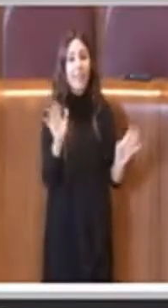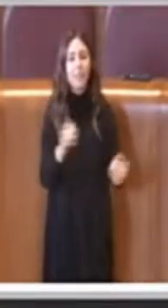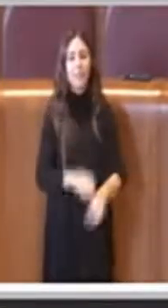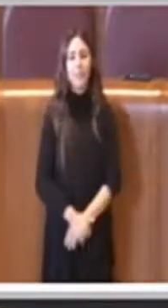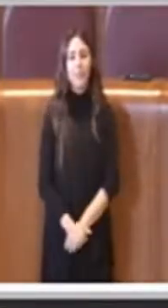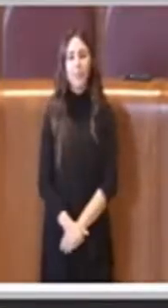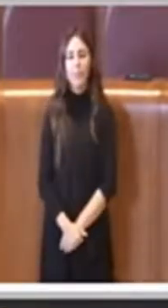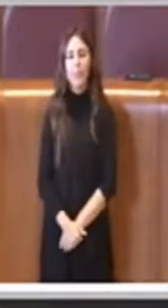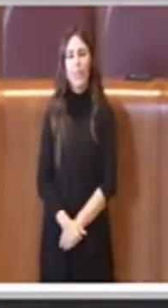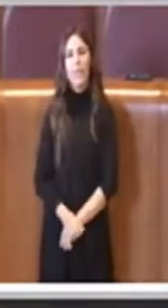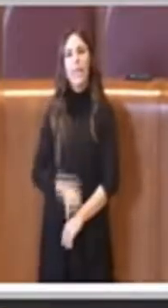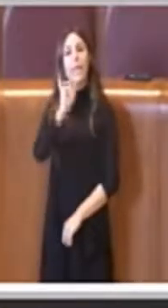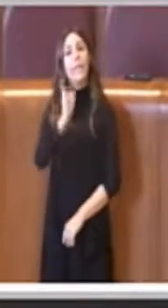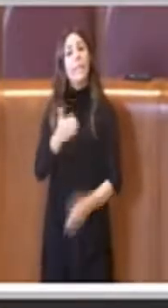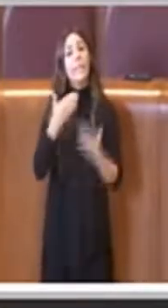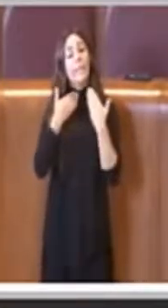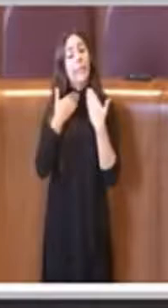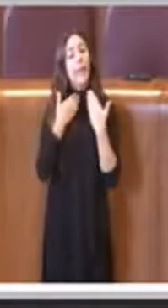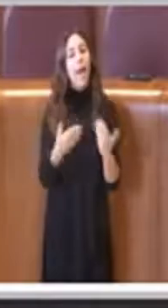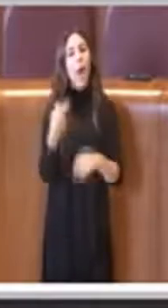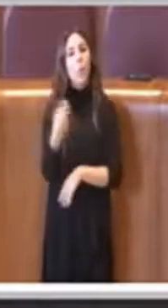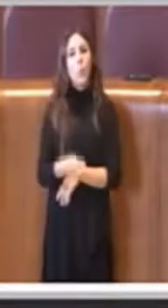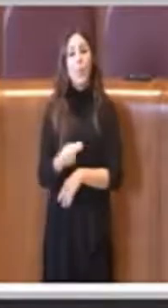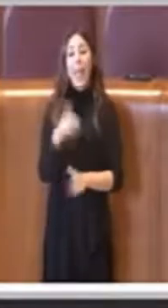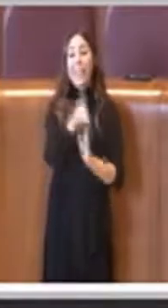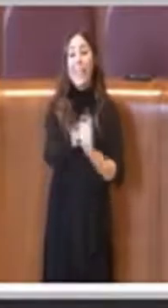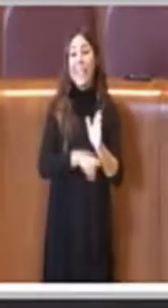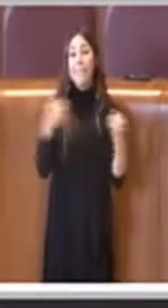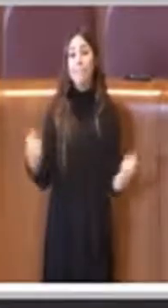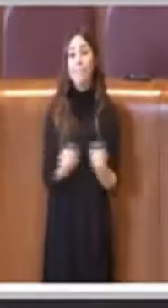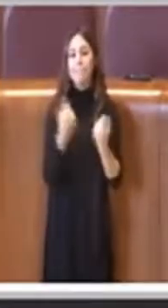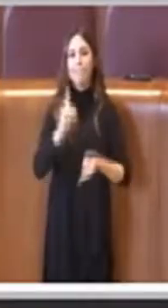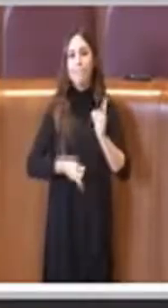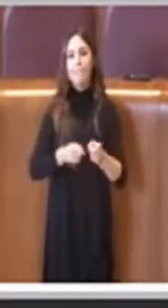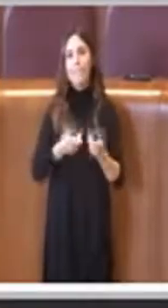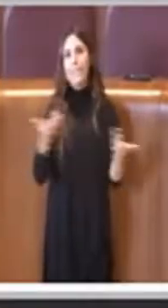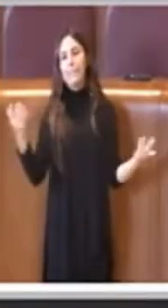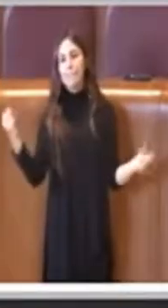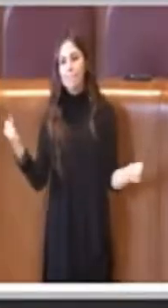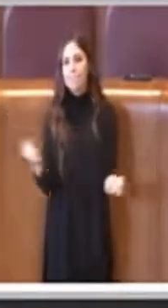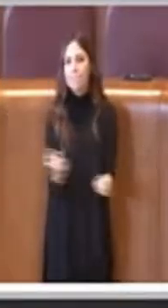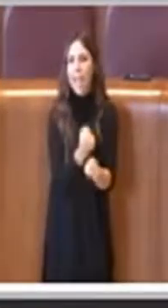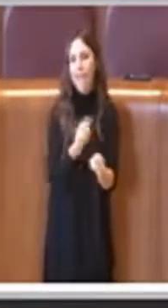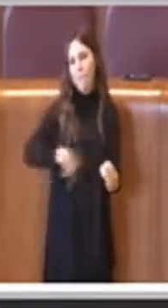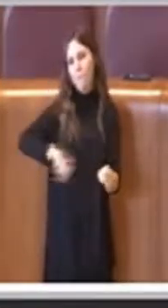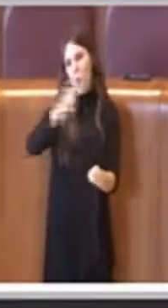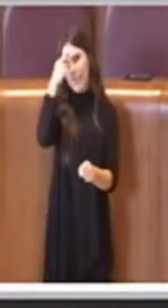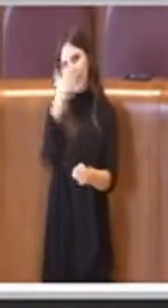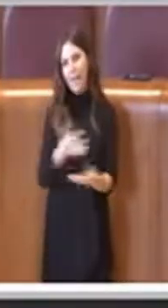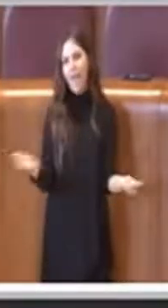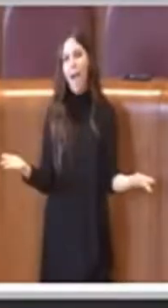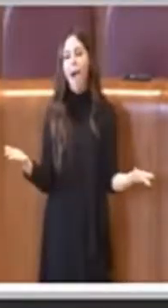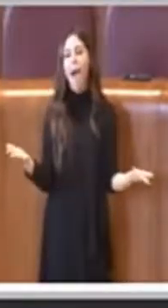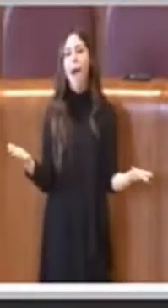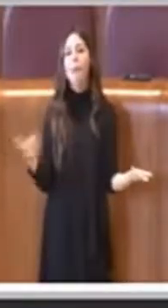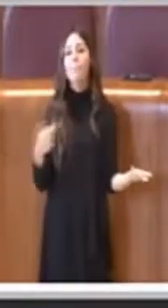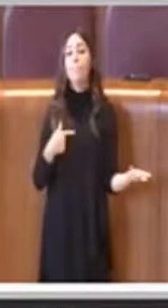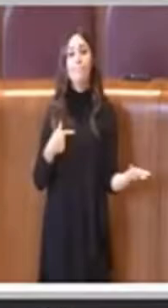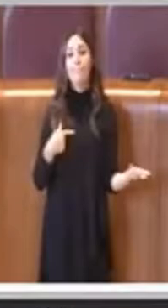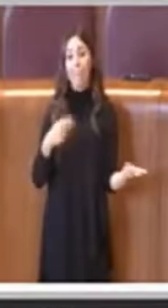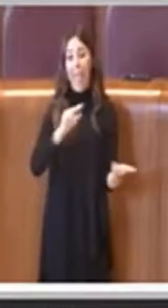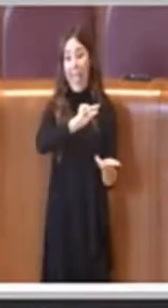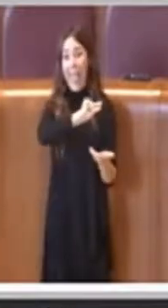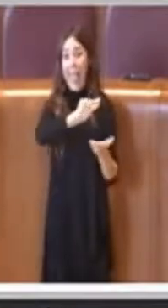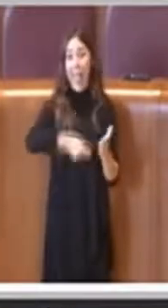Sì grazie Presidente, dicevo delibera di iniziativa popolare che purtroppo come sappiamo e come sa benissimo non è emendabile,